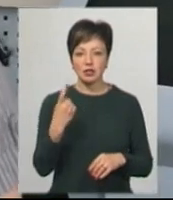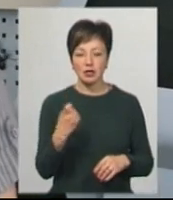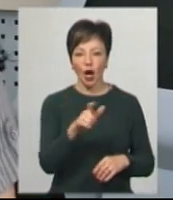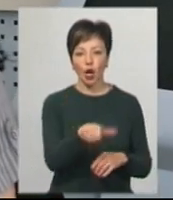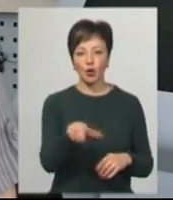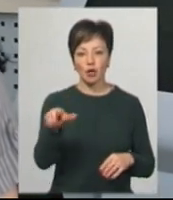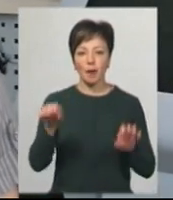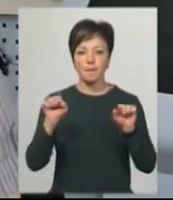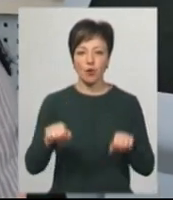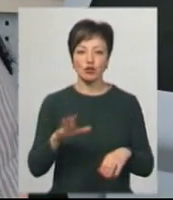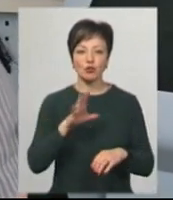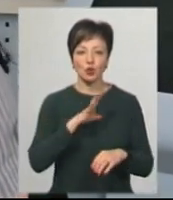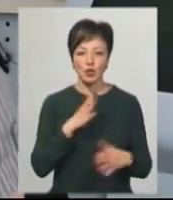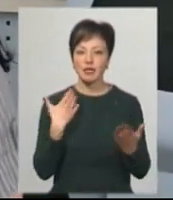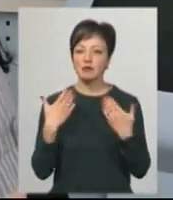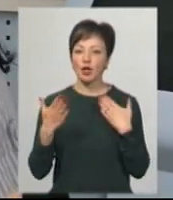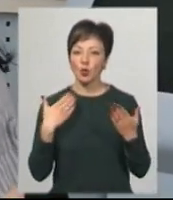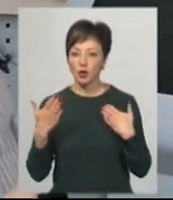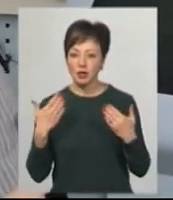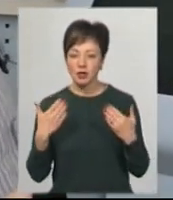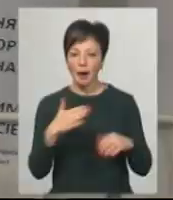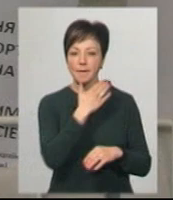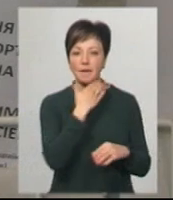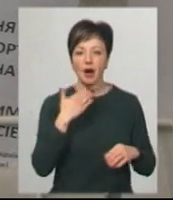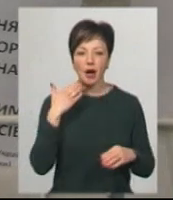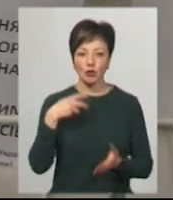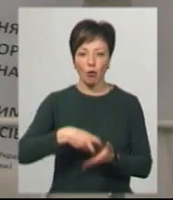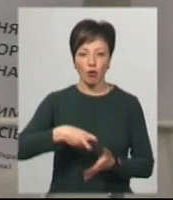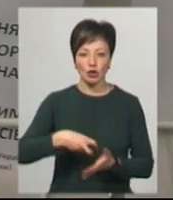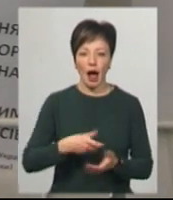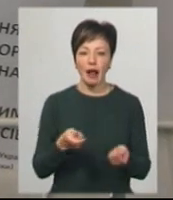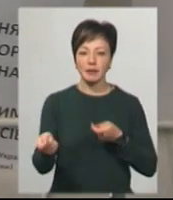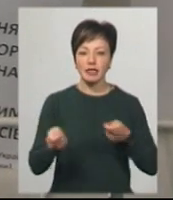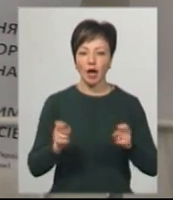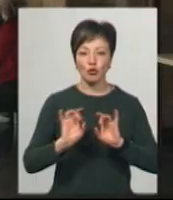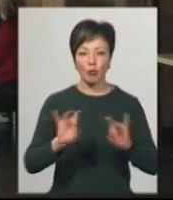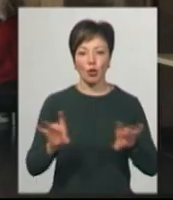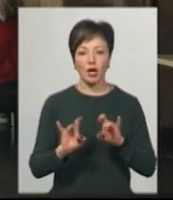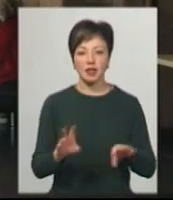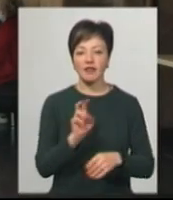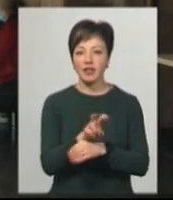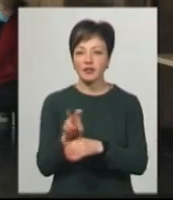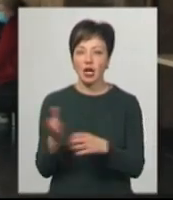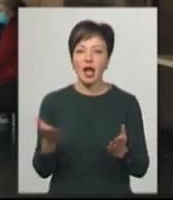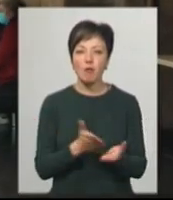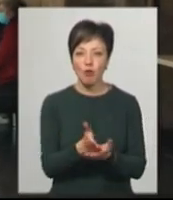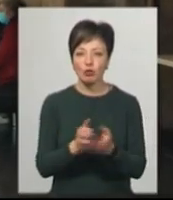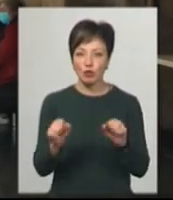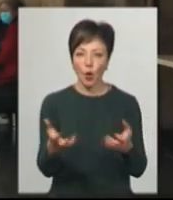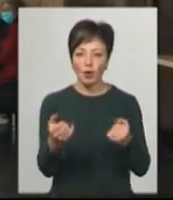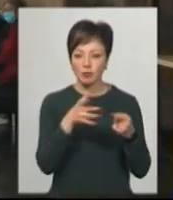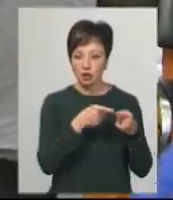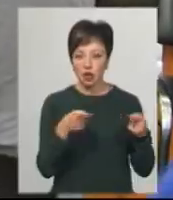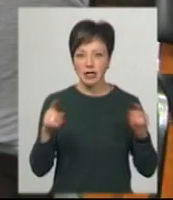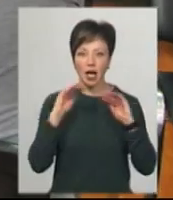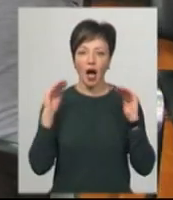може бути, що ми спілкуємося. Дуже багато почти. Адміністратор також пояснює відвідувачам, які саме послуги можна отримати під час